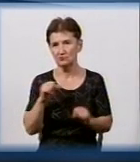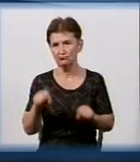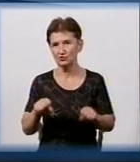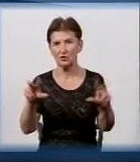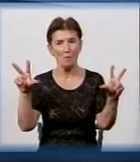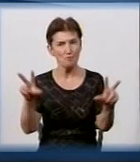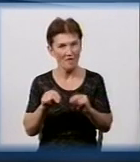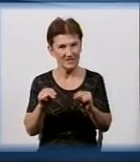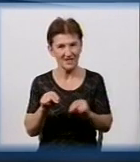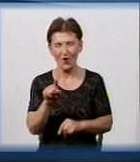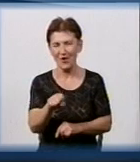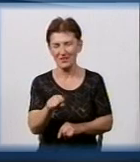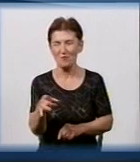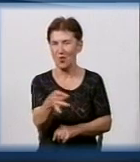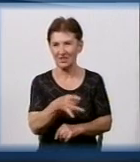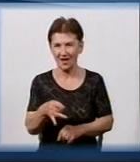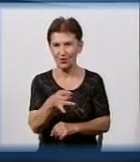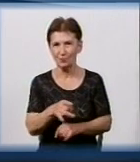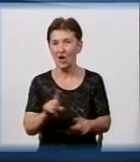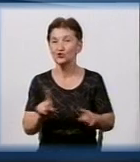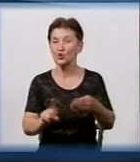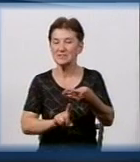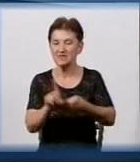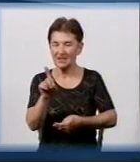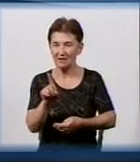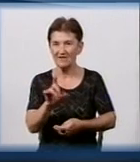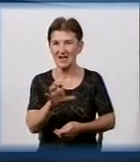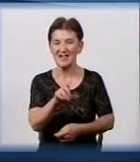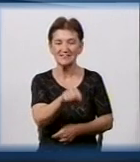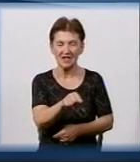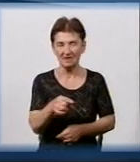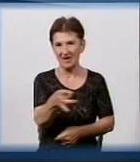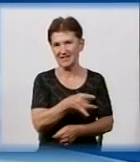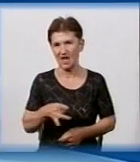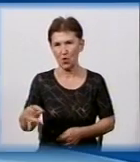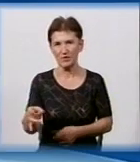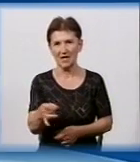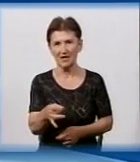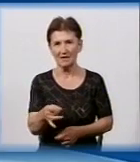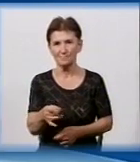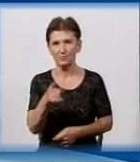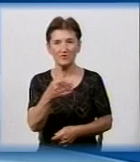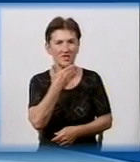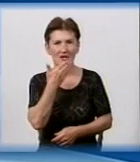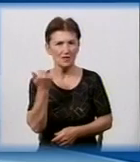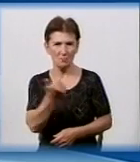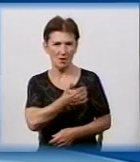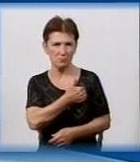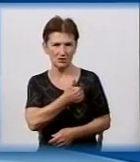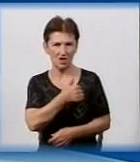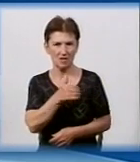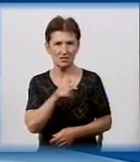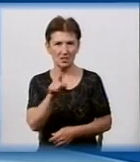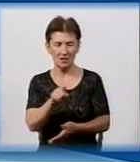цьому району, що стартували ми именно з цього району. А немає бажання вже завтра вийти на цей